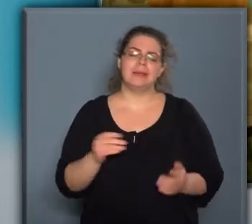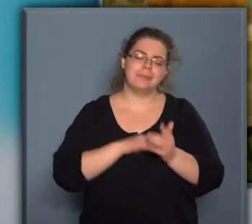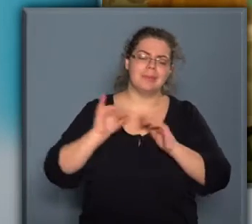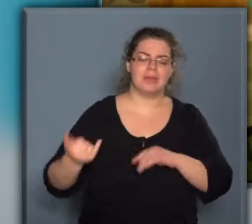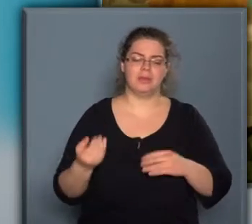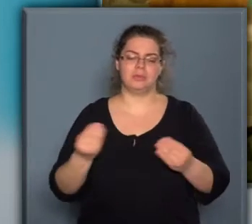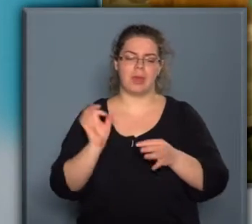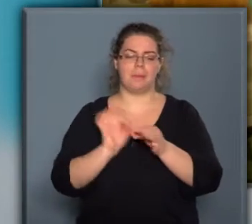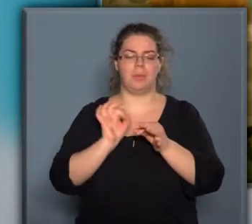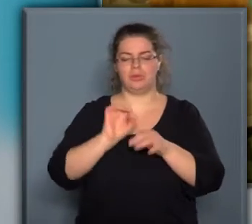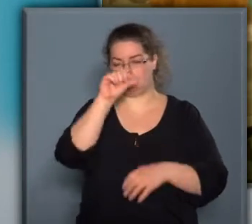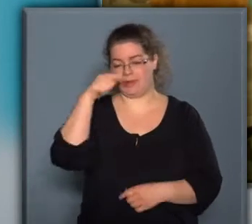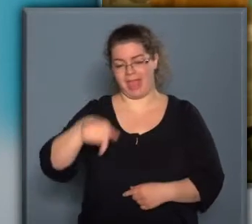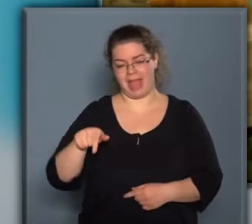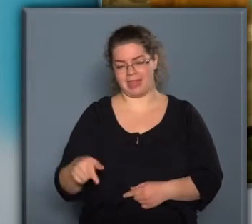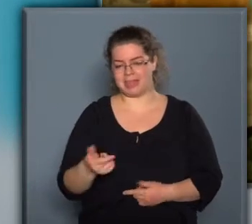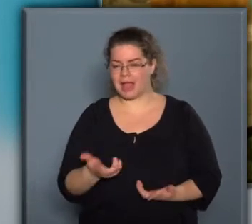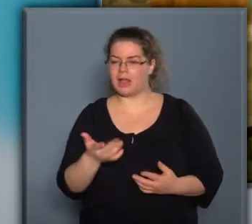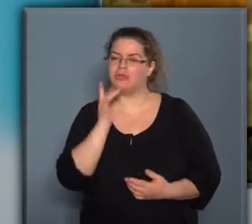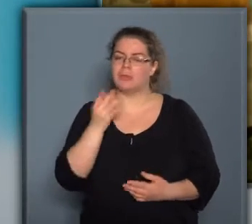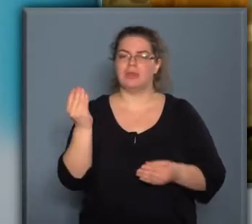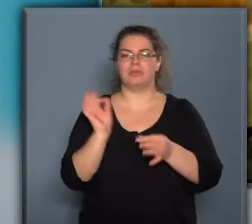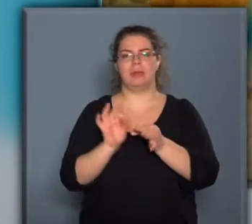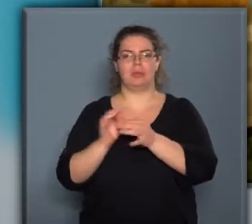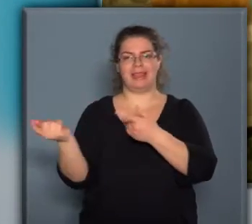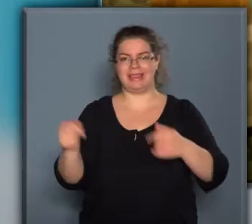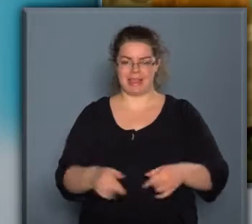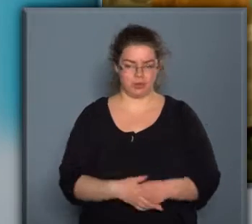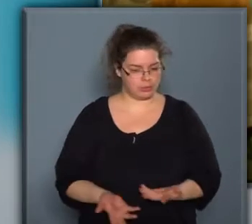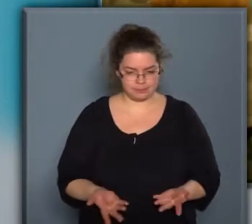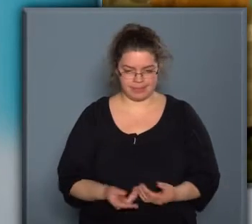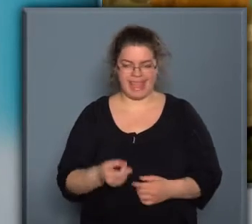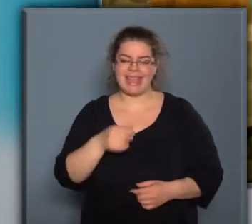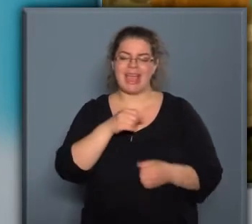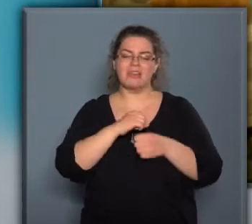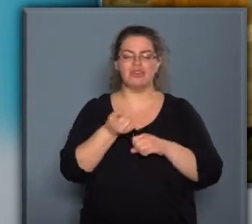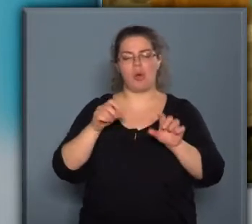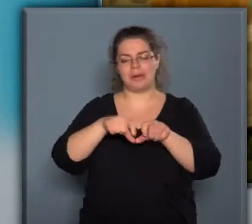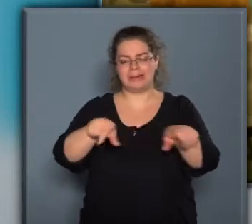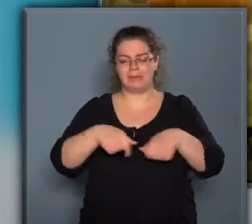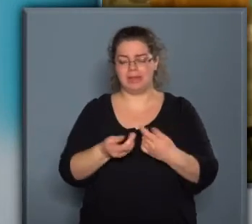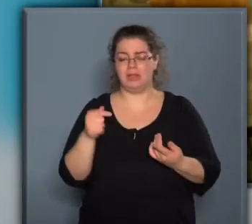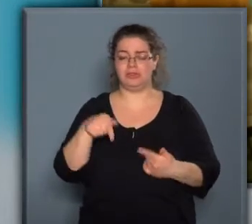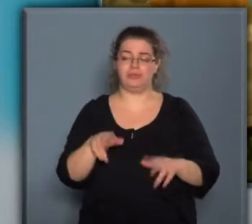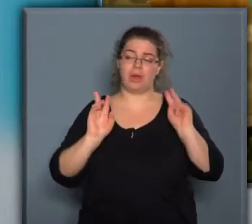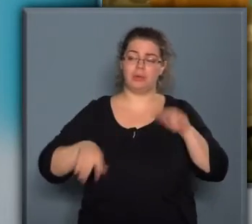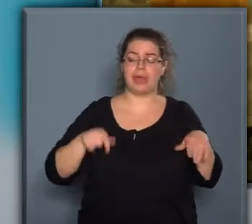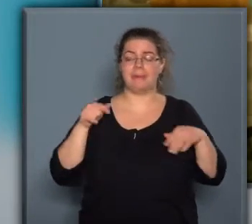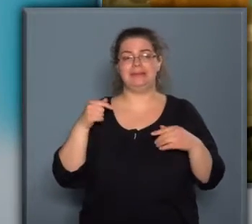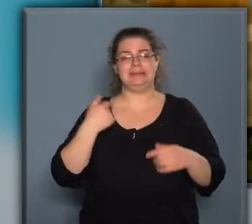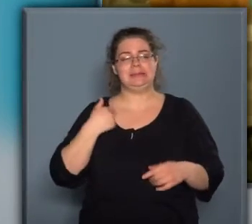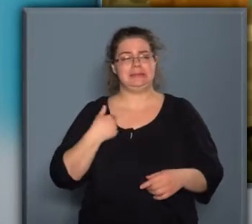mégis, hogy mi a pontos neve ennek a süteménynek, és miért pont ezzel jött el? Ez egyébként egy sörkifli, és tulajdonképpen ezt én